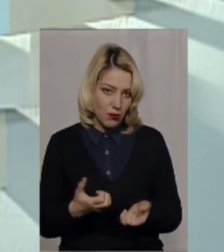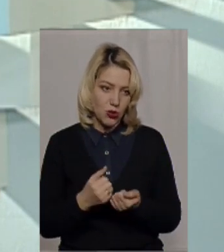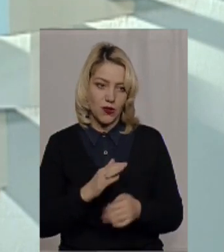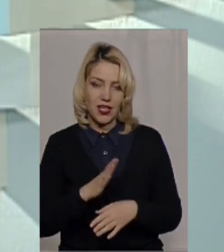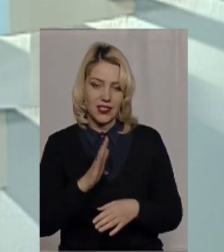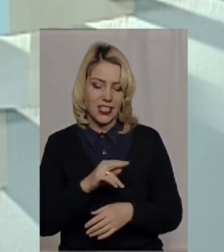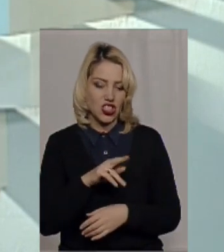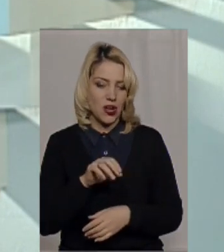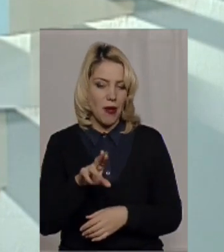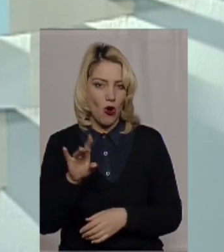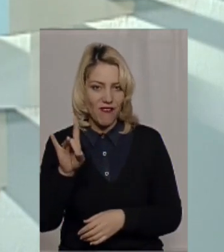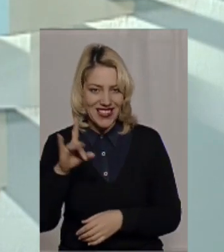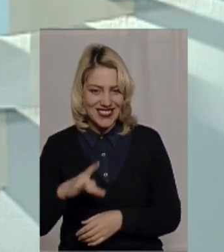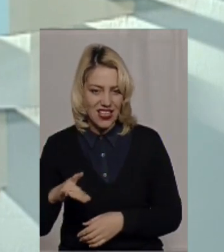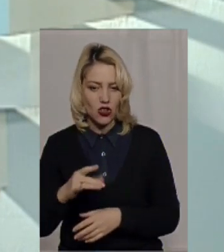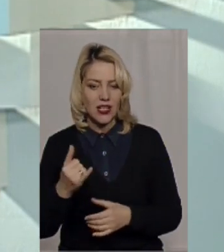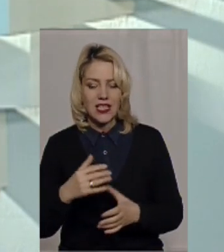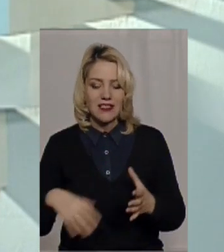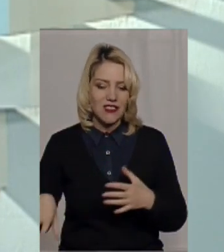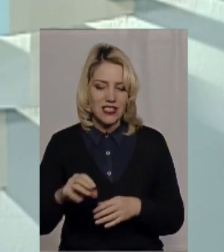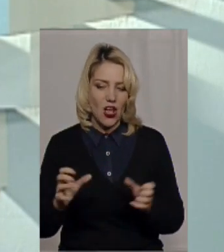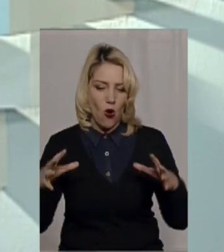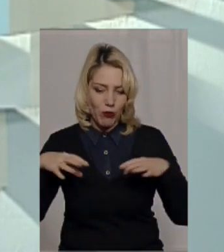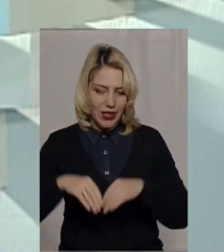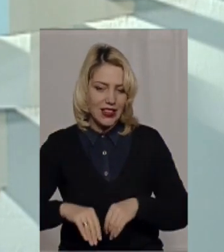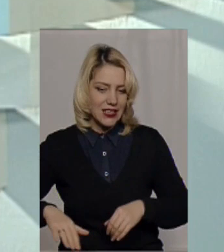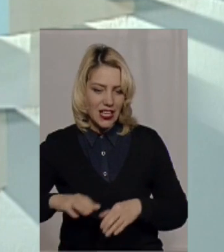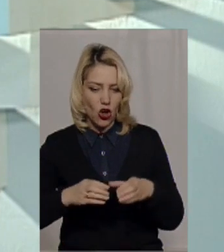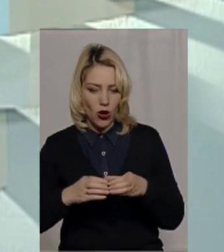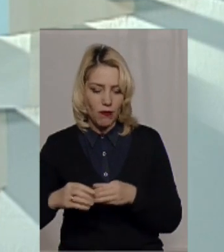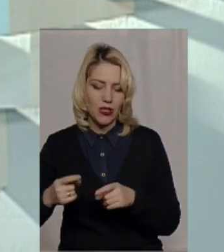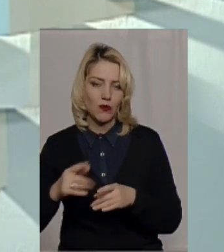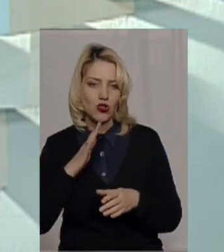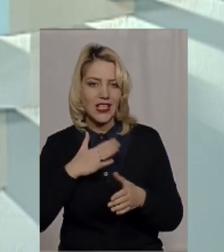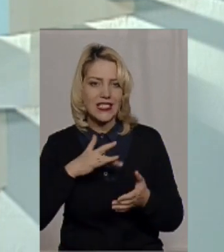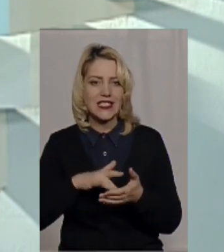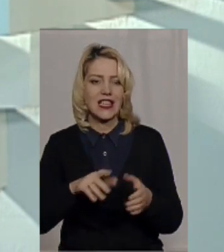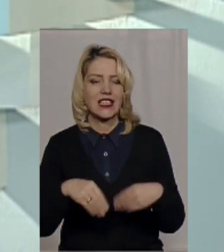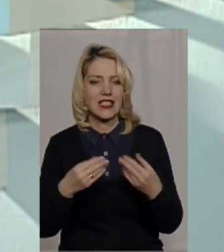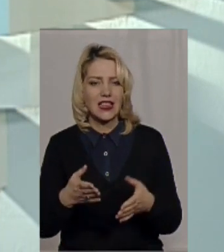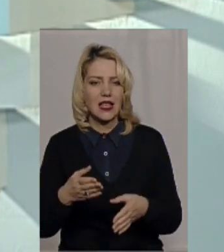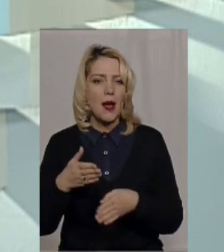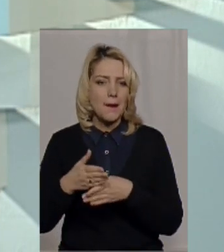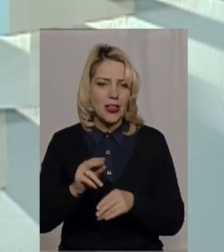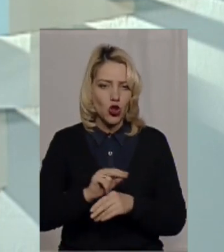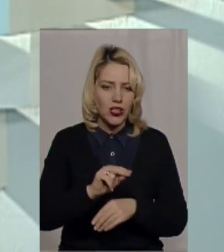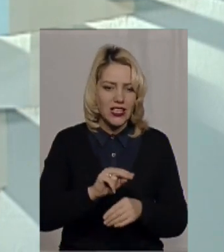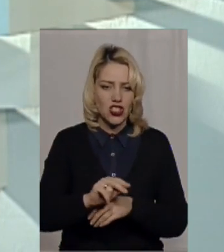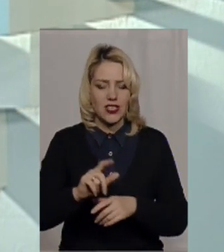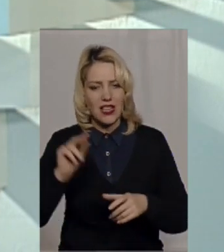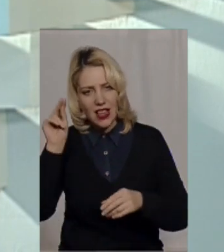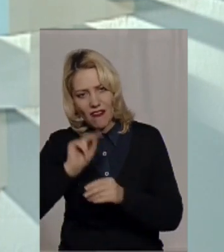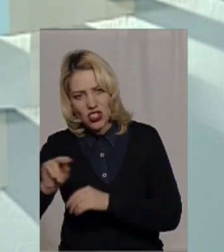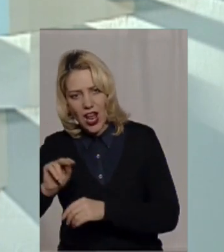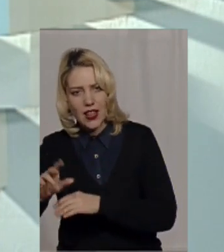тільки Чеморовецький, а й всі об'єднані громади, тому що саме наш центр займається наданням методичної, інституційної, навчальної підготовки.